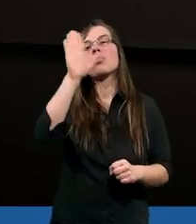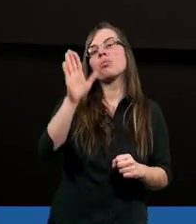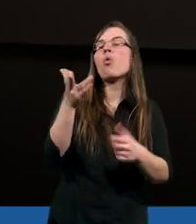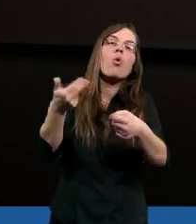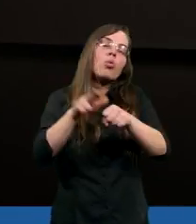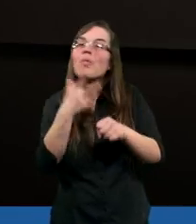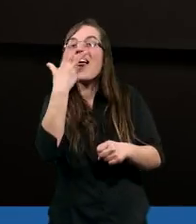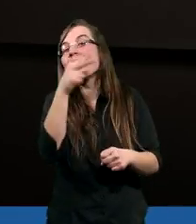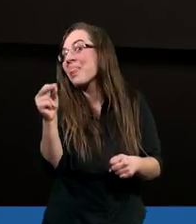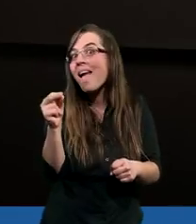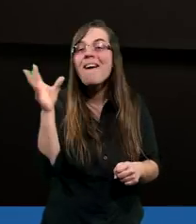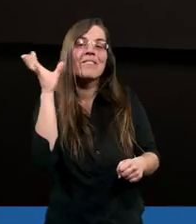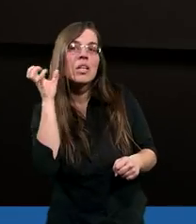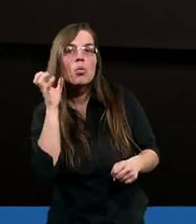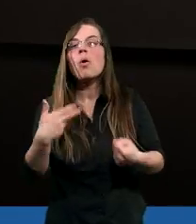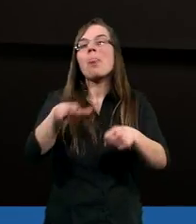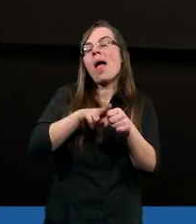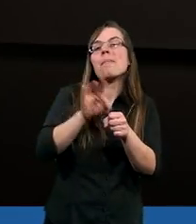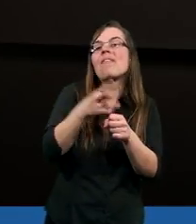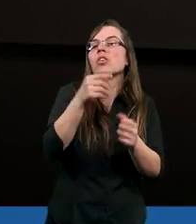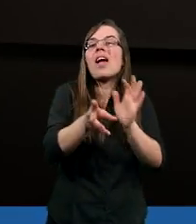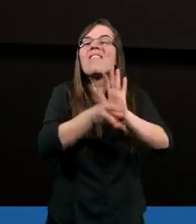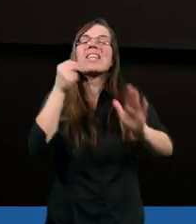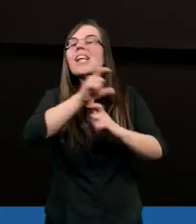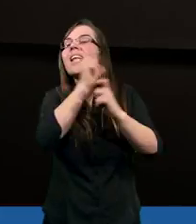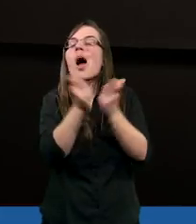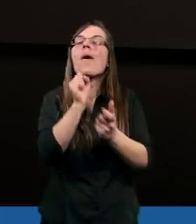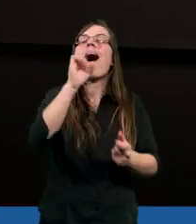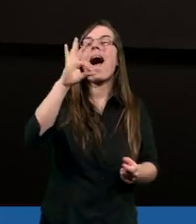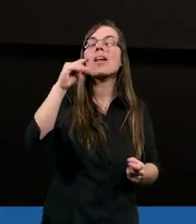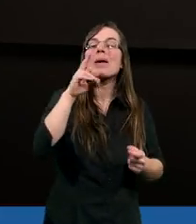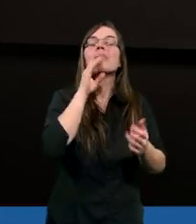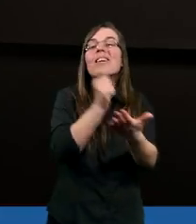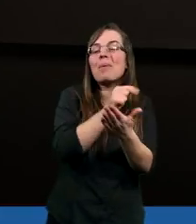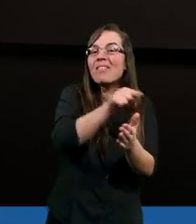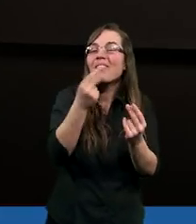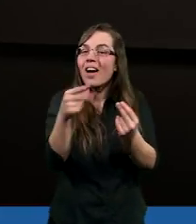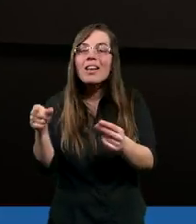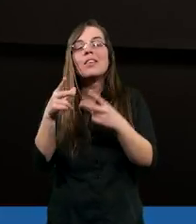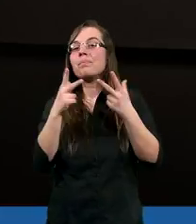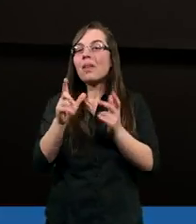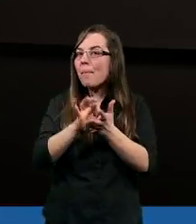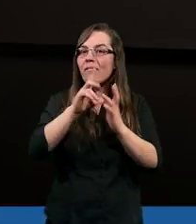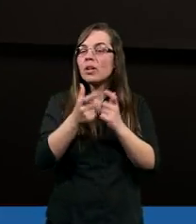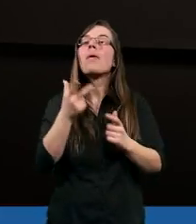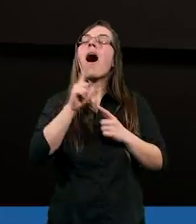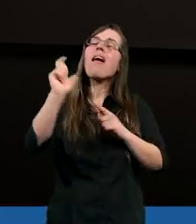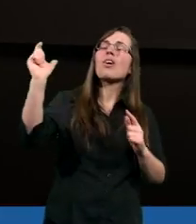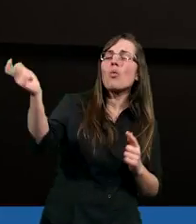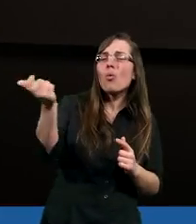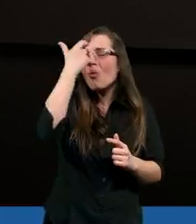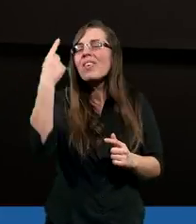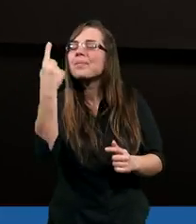których Bóg nie wysłuchuje. Na pewno nie wyczerpiemy całego aspektu, ale przynajmniej na jeden z takich głównych